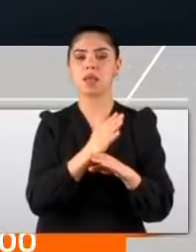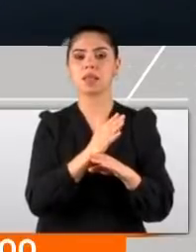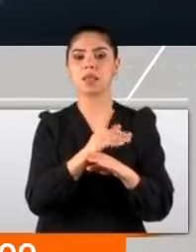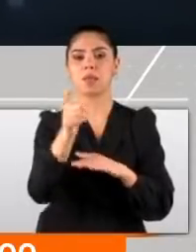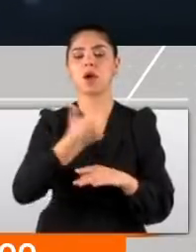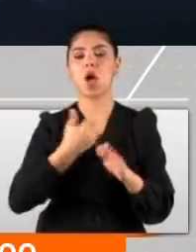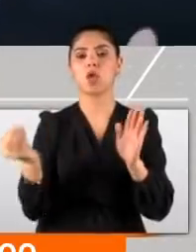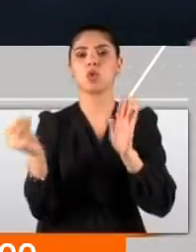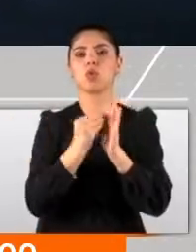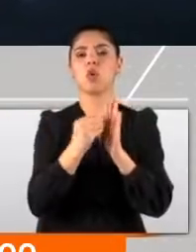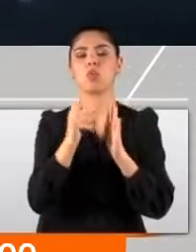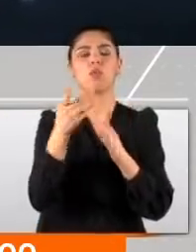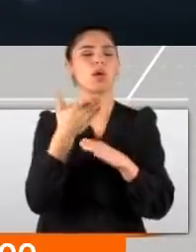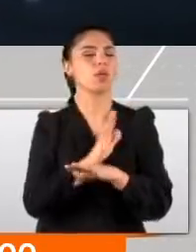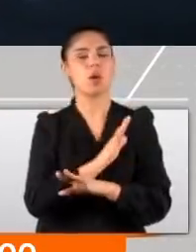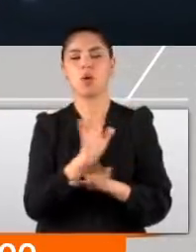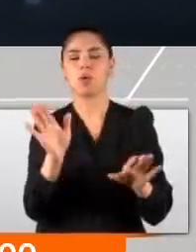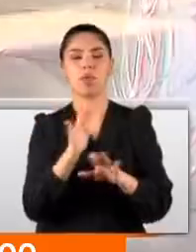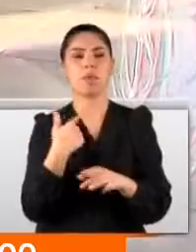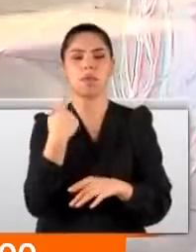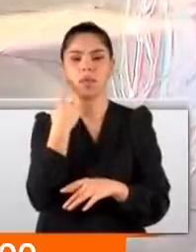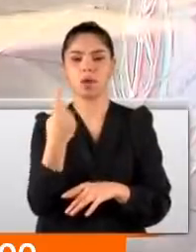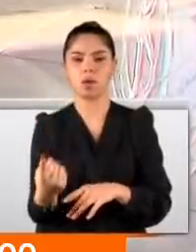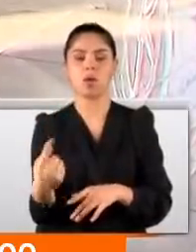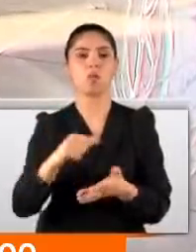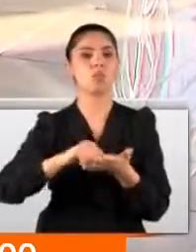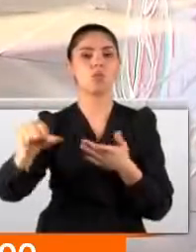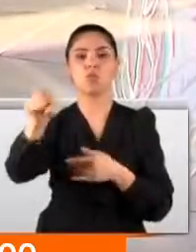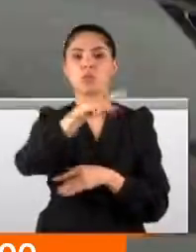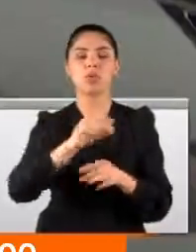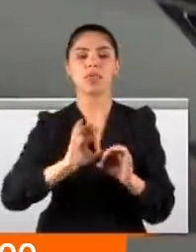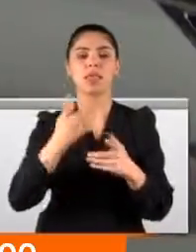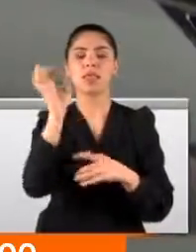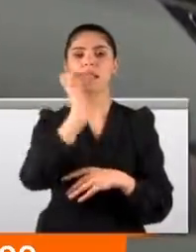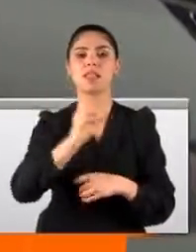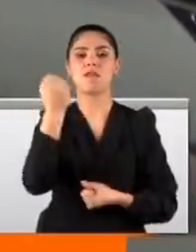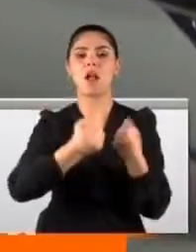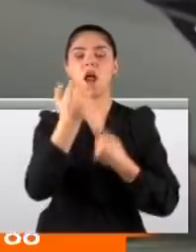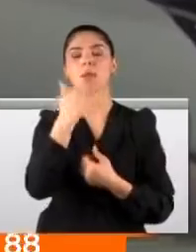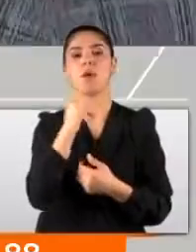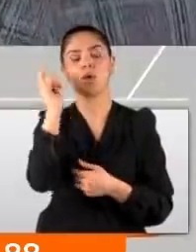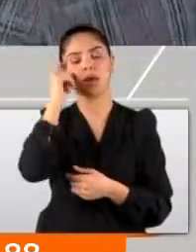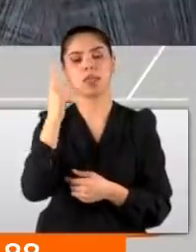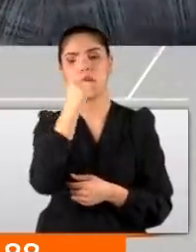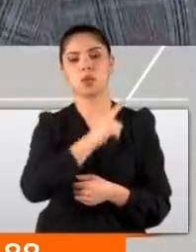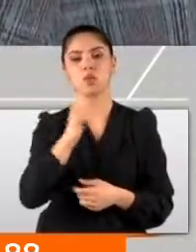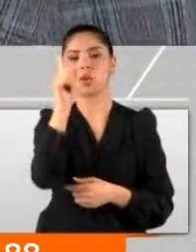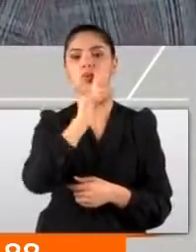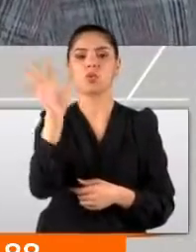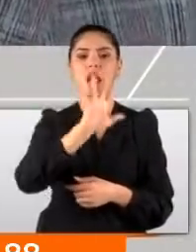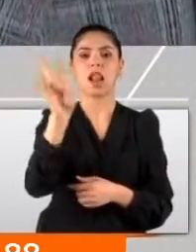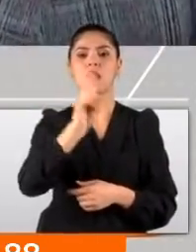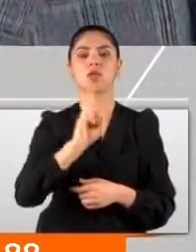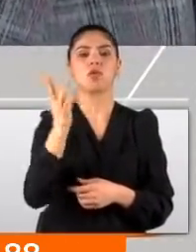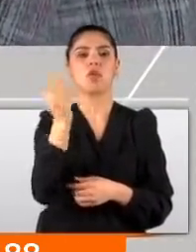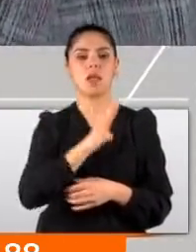bence çok da sağlıklı bir nokta değil. Tüm bunların sebebi piyasada sıfır araç olmadığı iddiası. 150-200 tane sayarım.